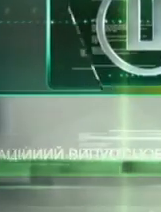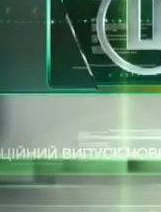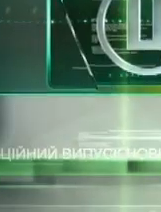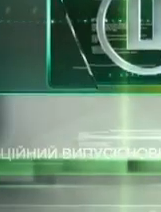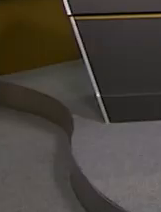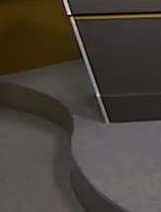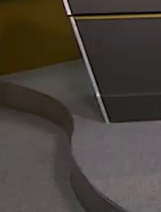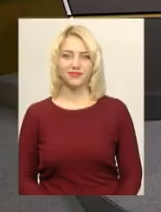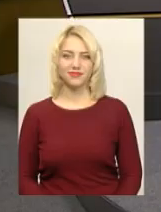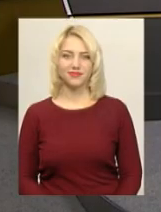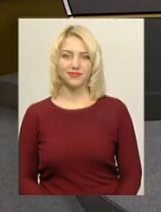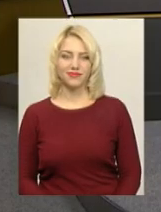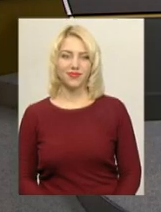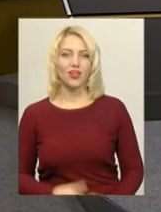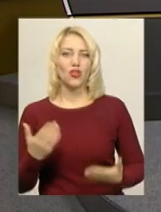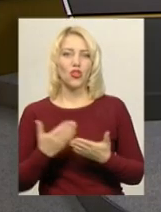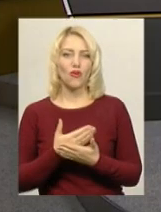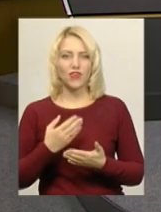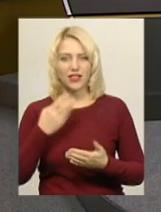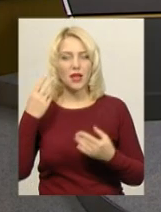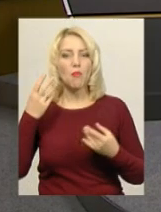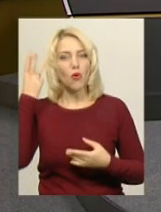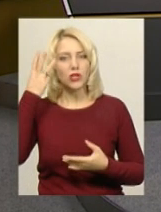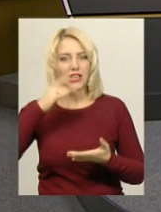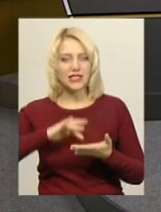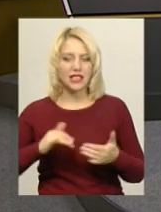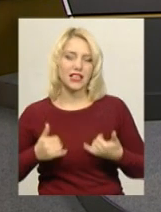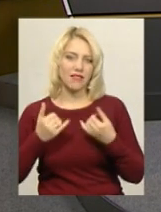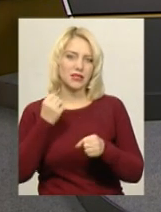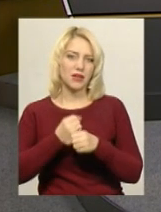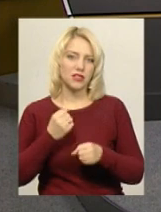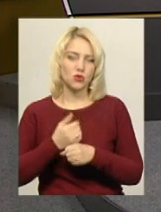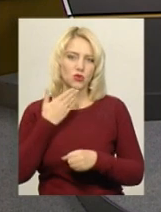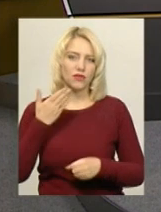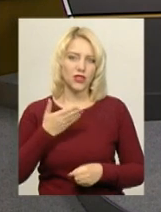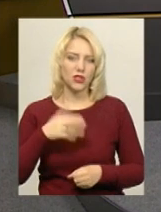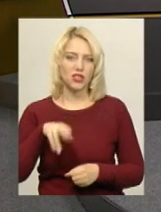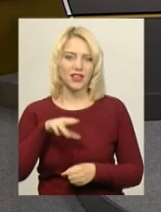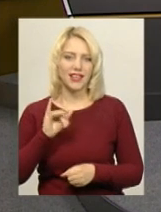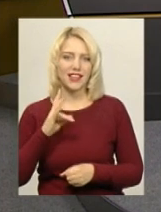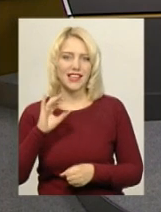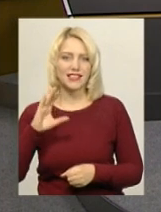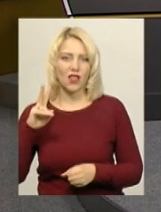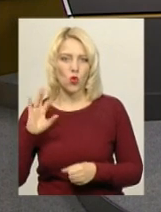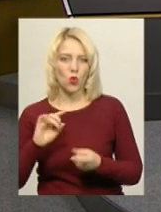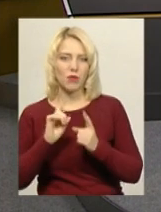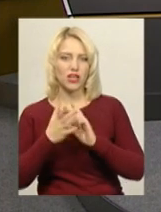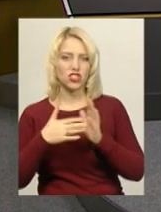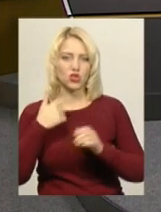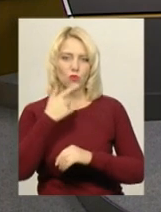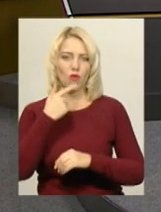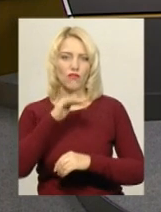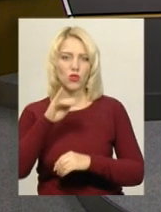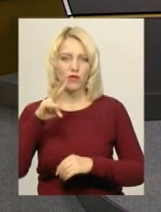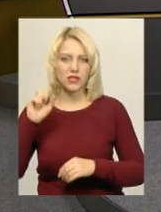Музика Новини в ефірі Поділля Центр. студії для вас працюють ведуча Дарина Денисенко, переклад нежестову мову Оксана